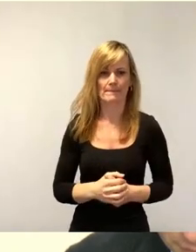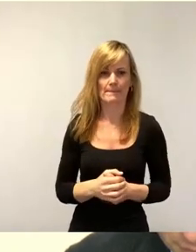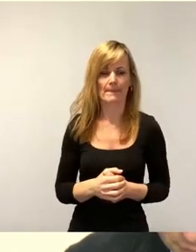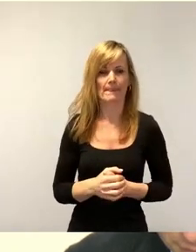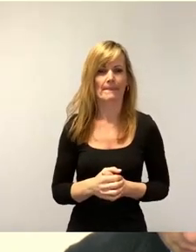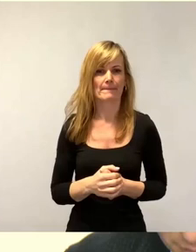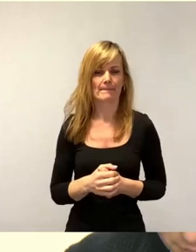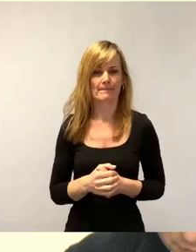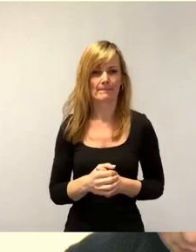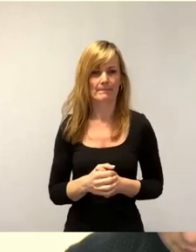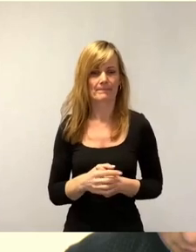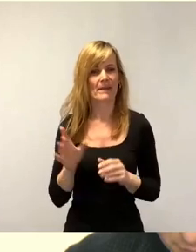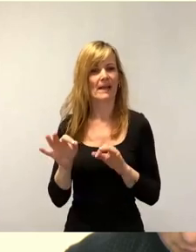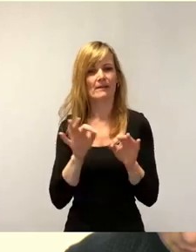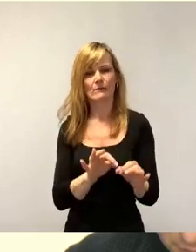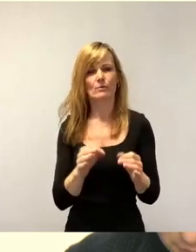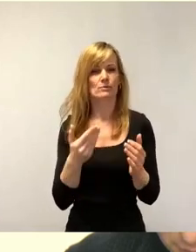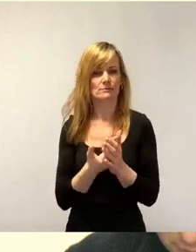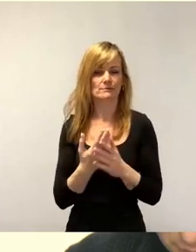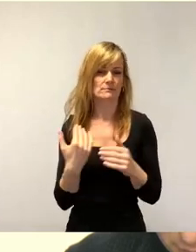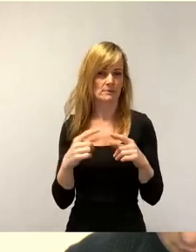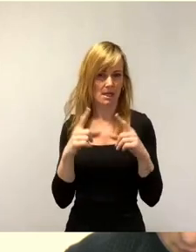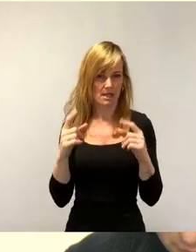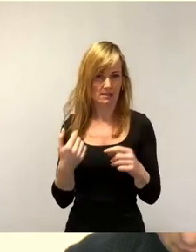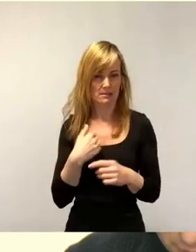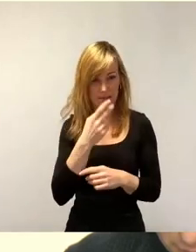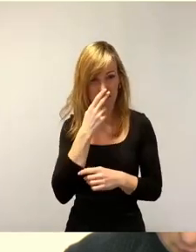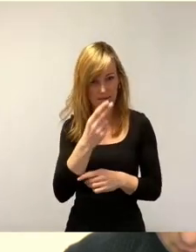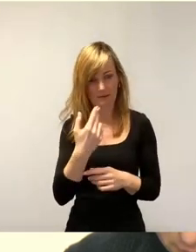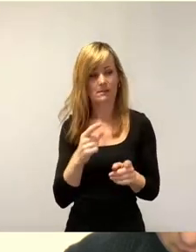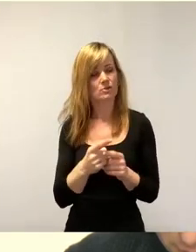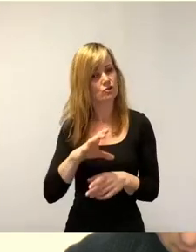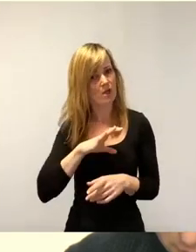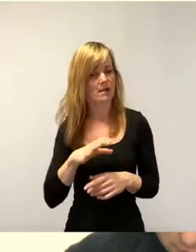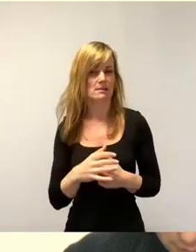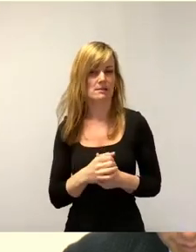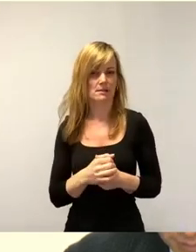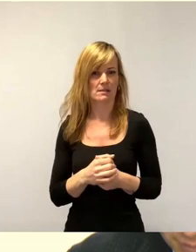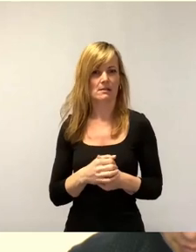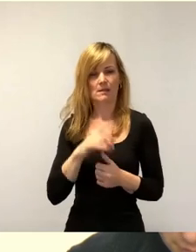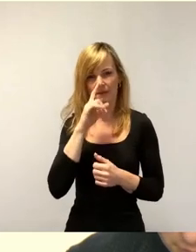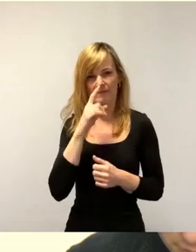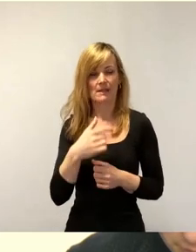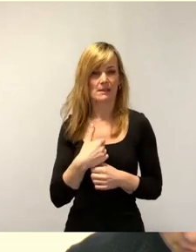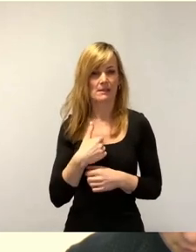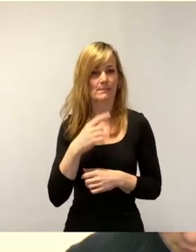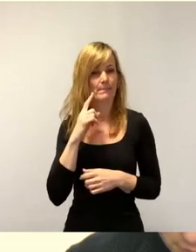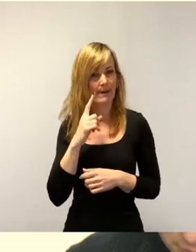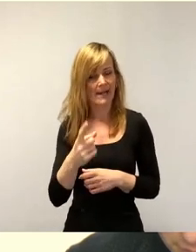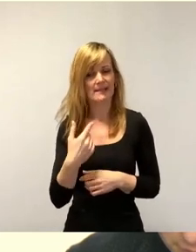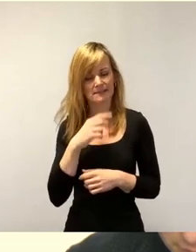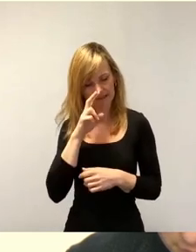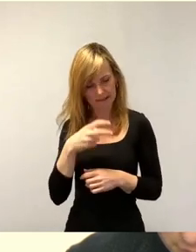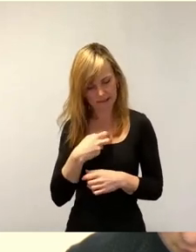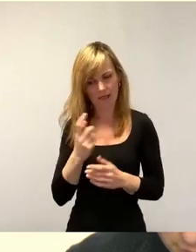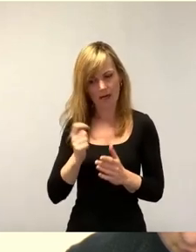Die Einführung dieser Karte sehe ich, wie gesagt, als Chance. Und wenn ich so mein Konsumverhalten betrachte,